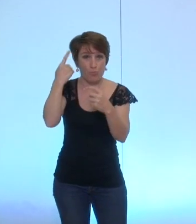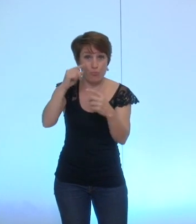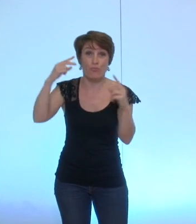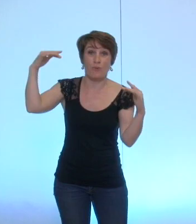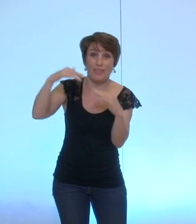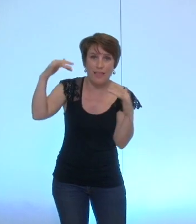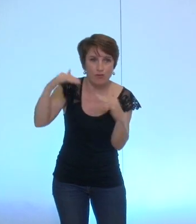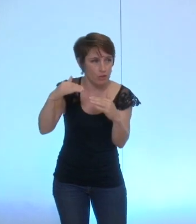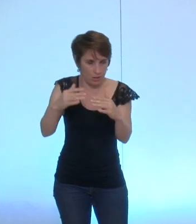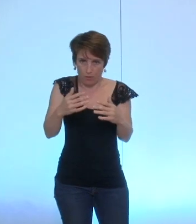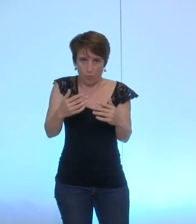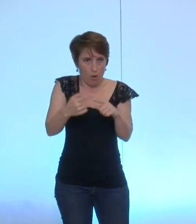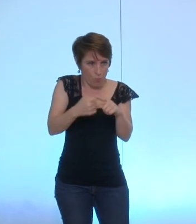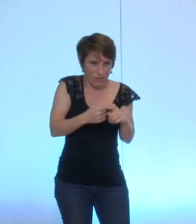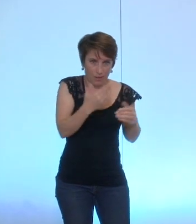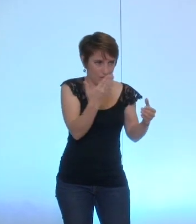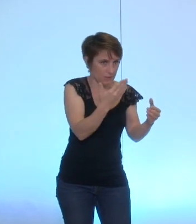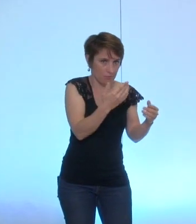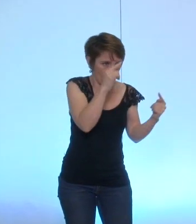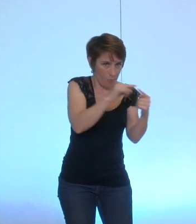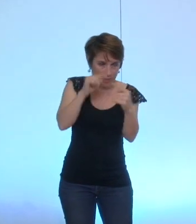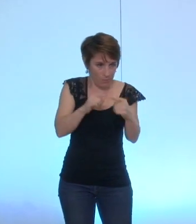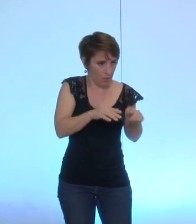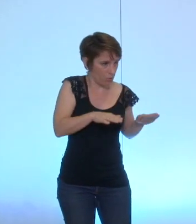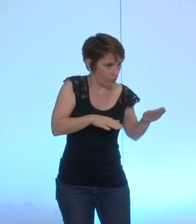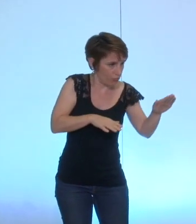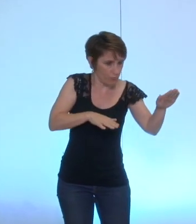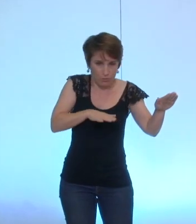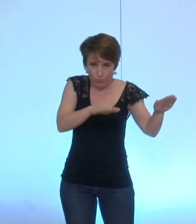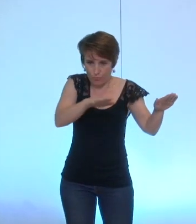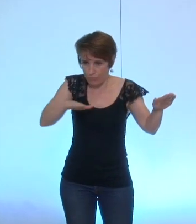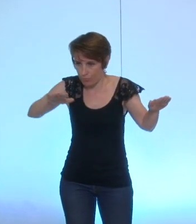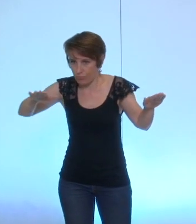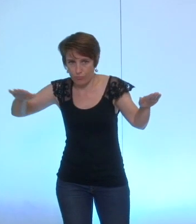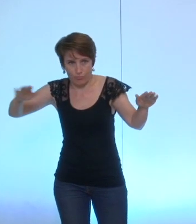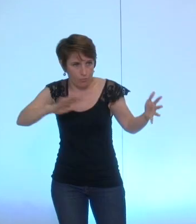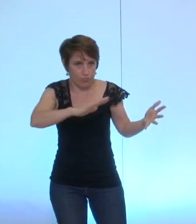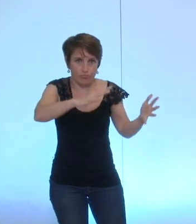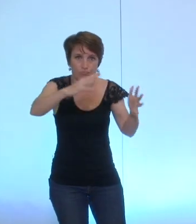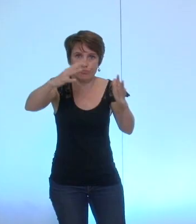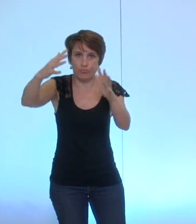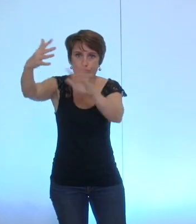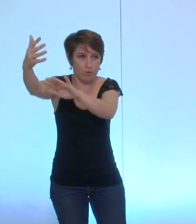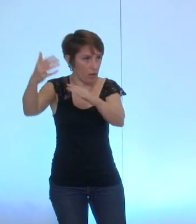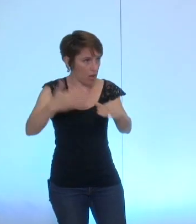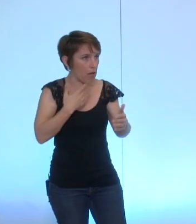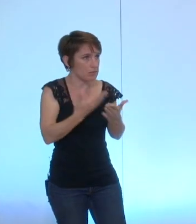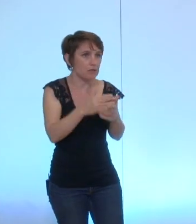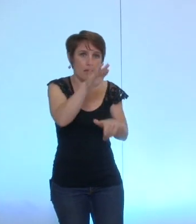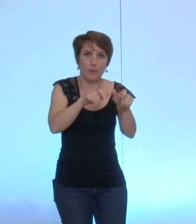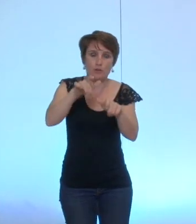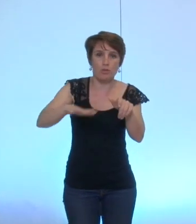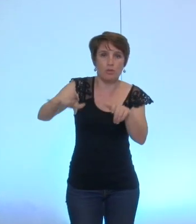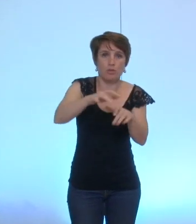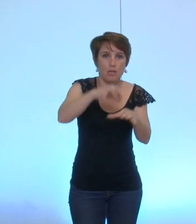ça avance à son rythme qui permet à la fois le débat à la fois le travail des élus le travail de l